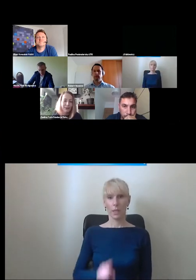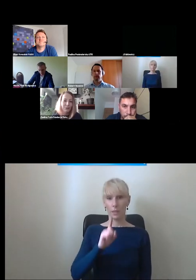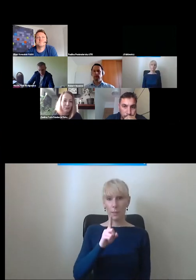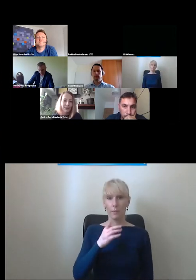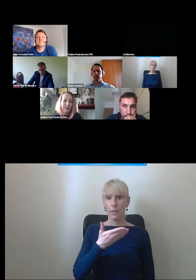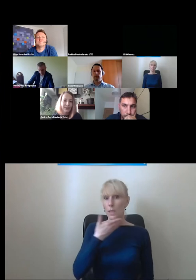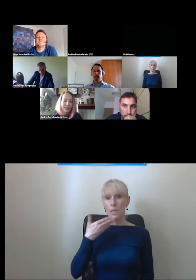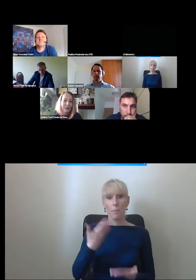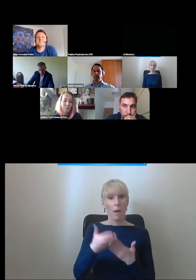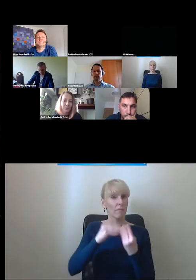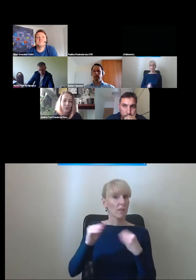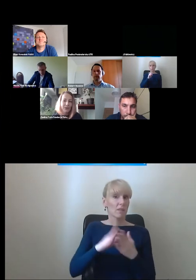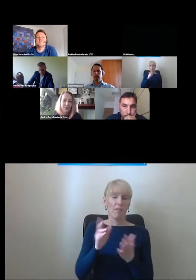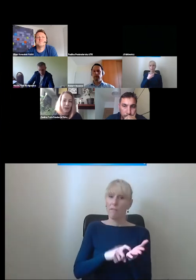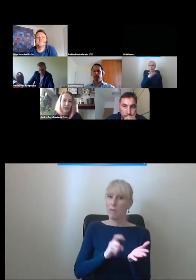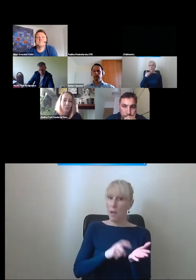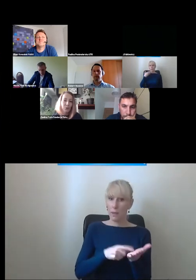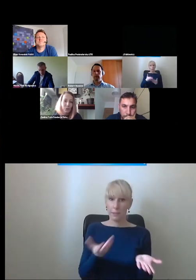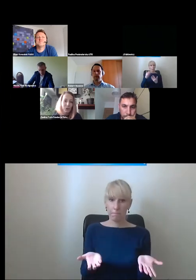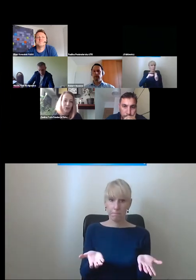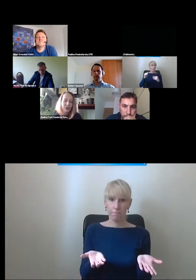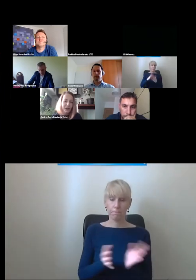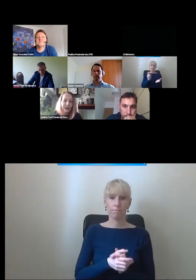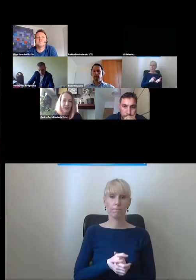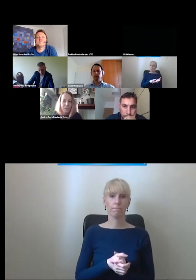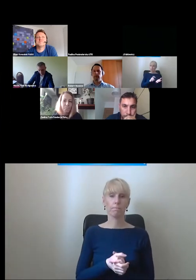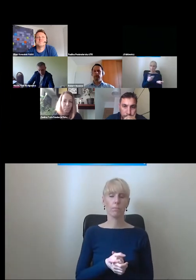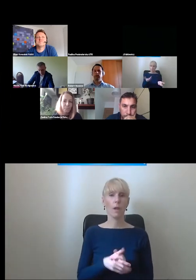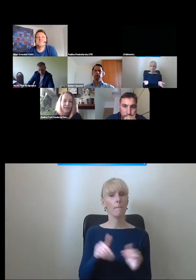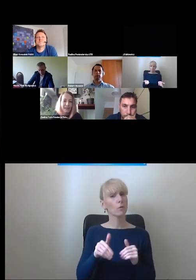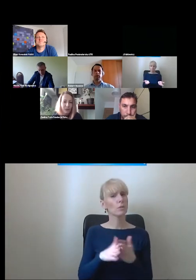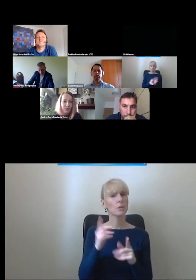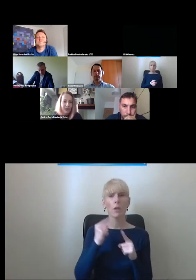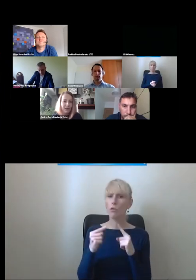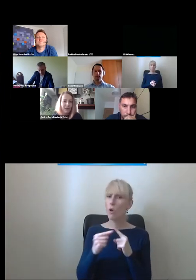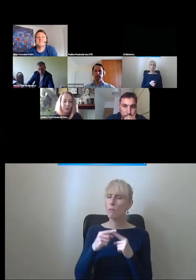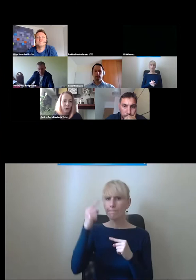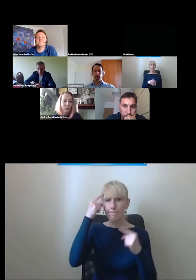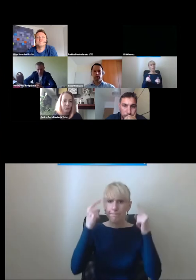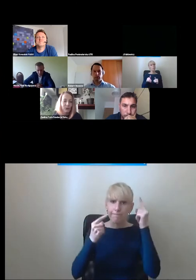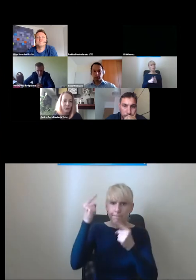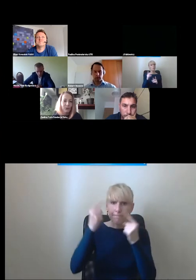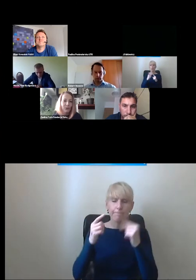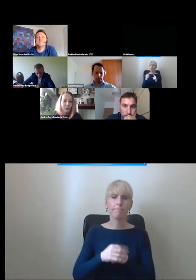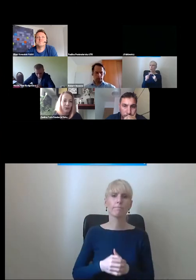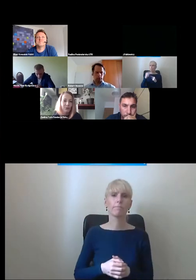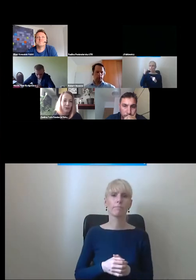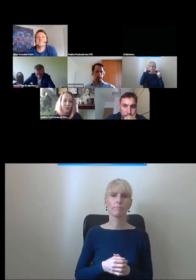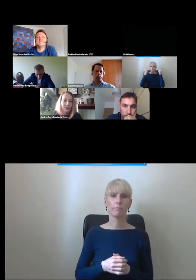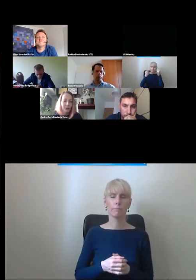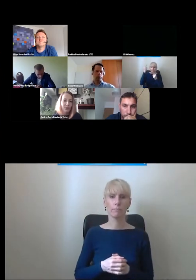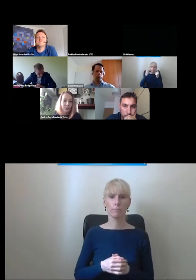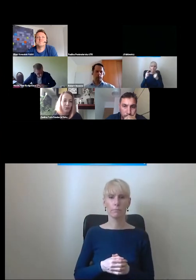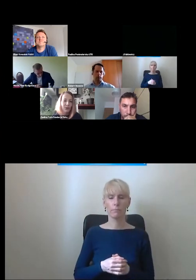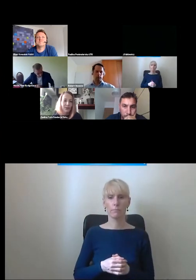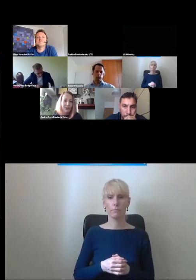więcej wymagań. Być może jeszcze trochę zastanowienia się, no bo owszem, pojawiają się te pochylnie bardzo